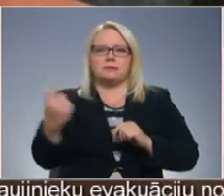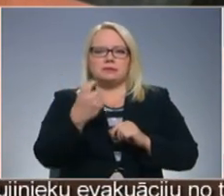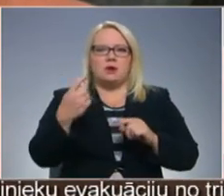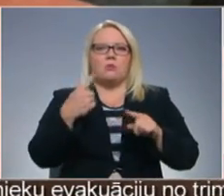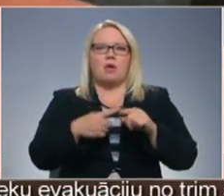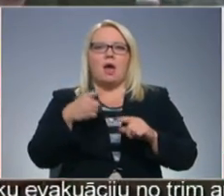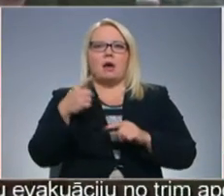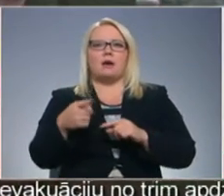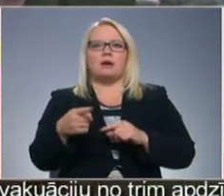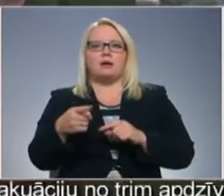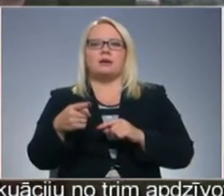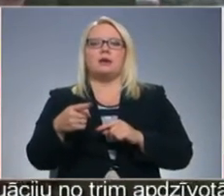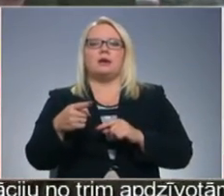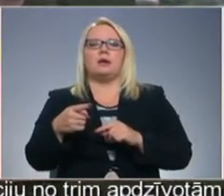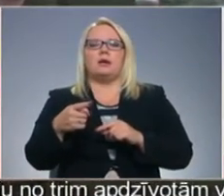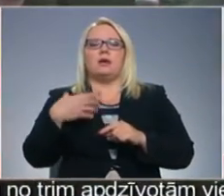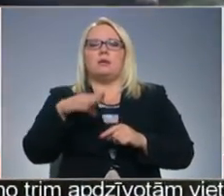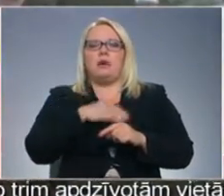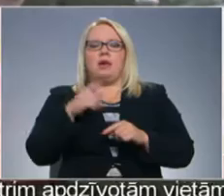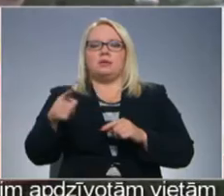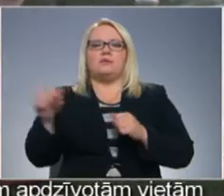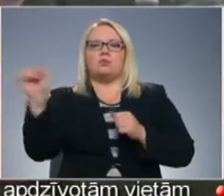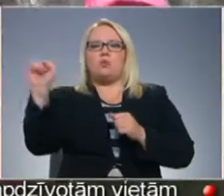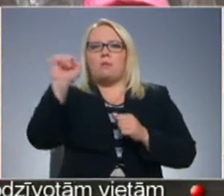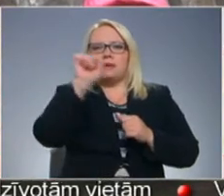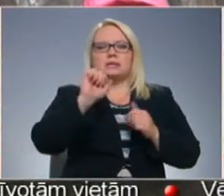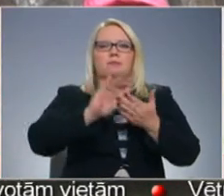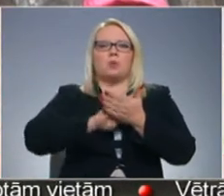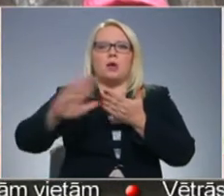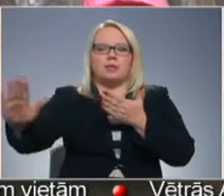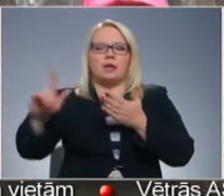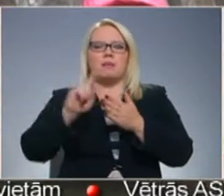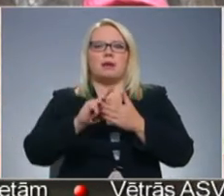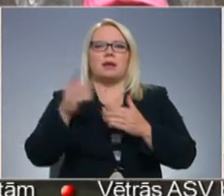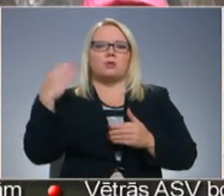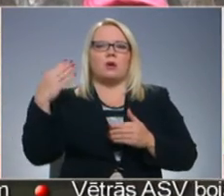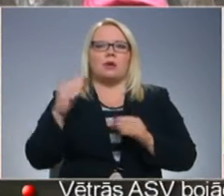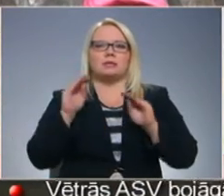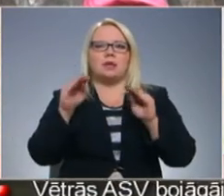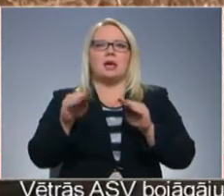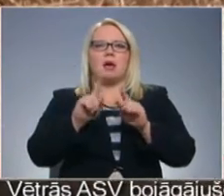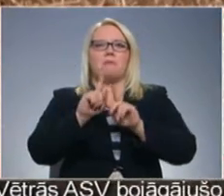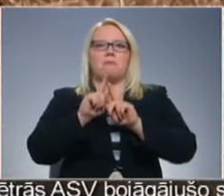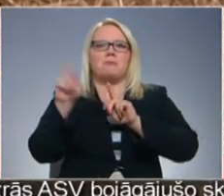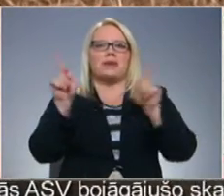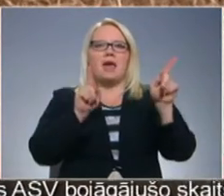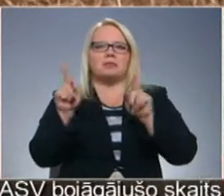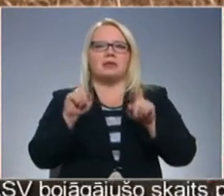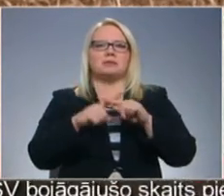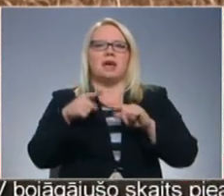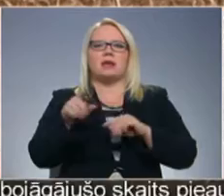atvedam pie manim darbnīcā. Mēs viņus nomazgājam, notīram. Pīlēm arī savā laikā likām priedzi. Tas arī